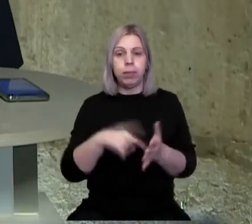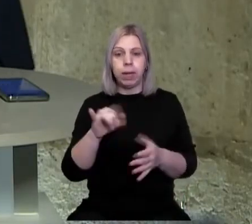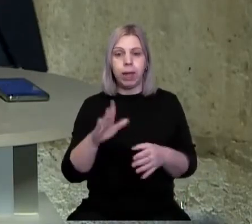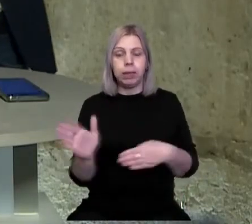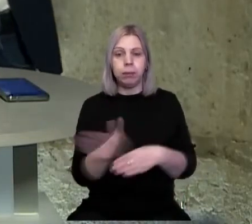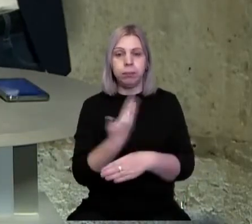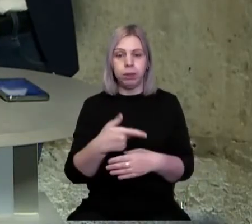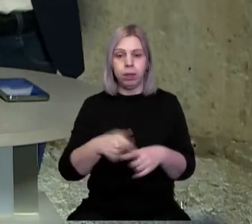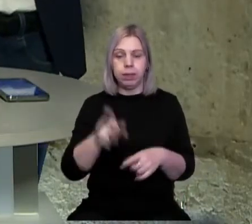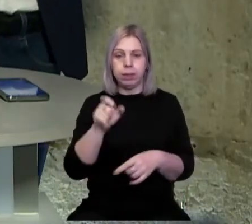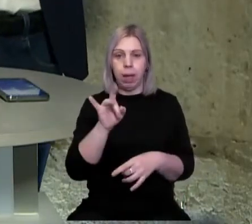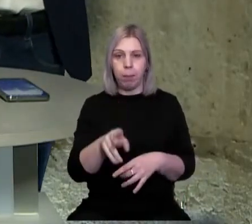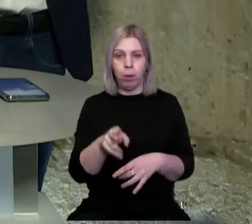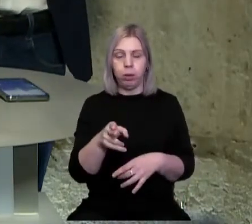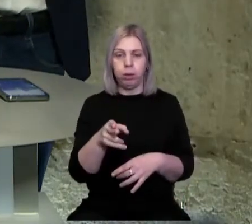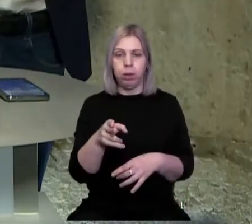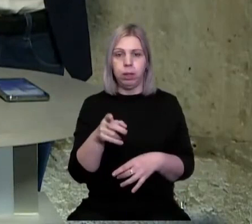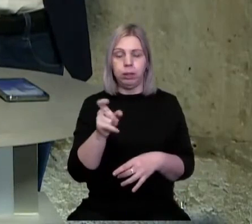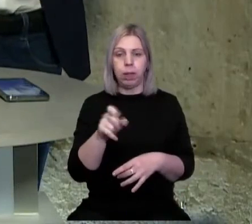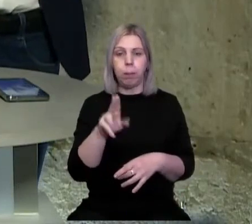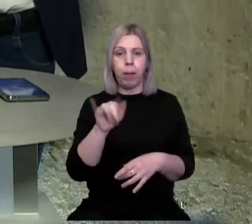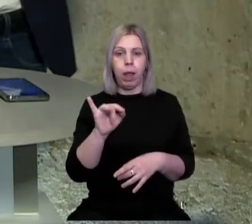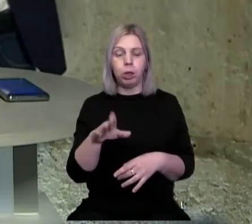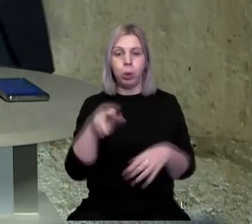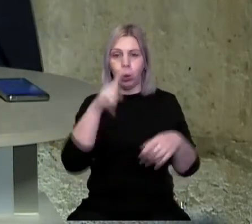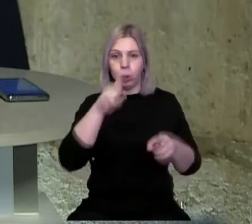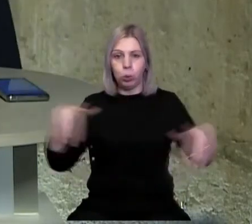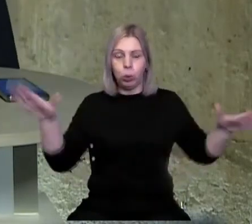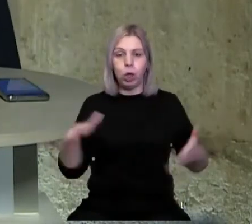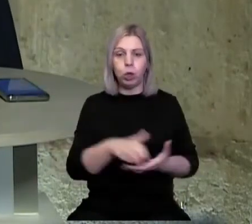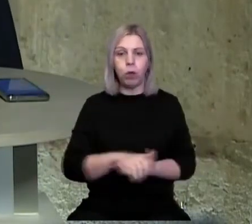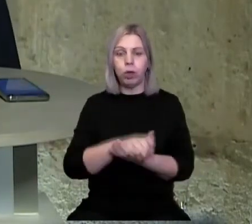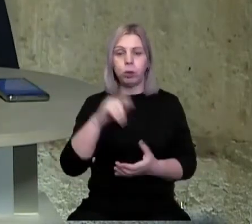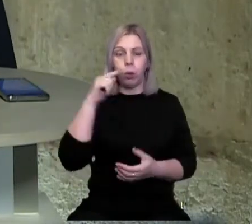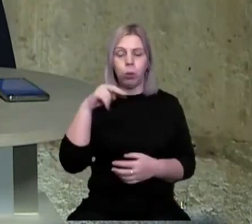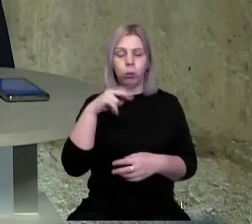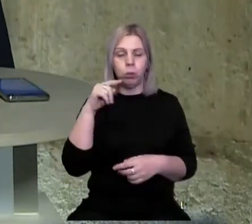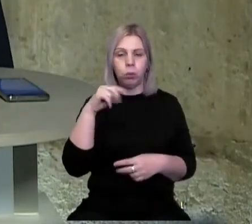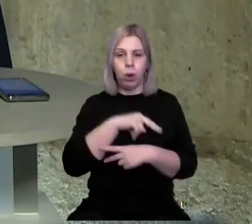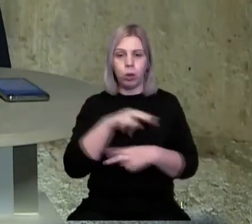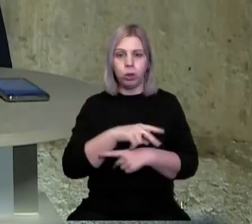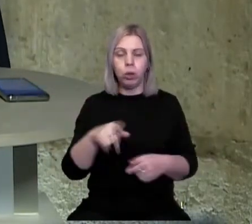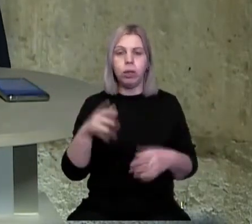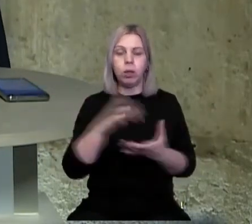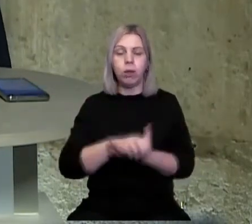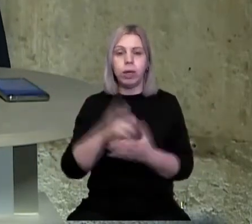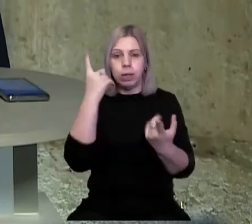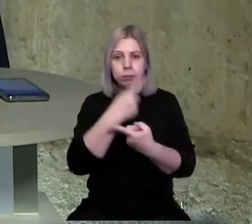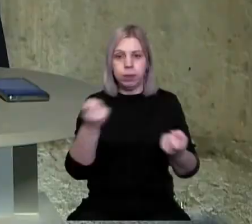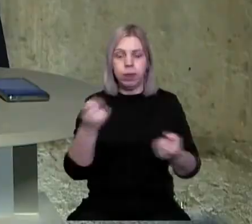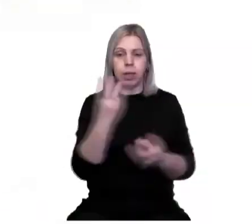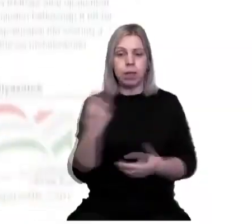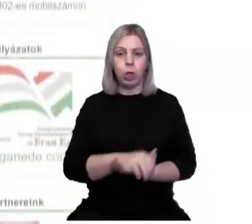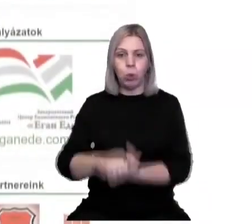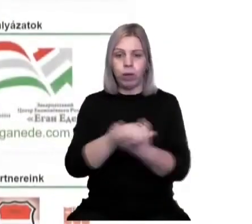демонтувати з постаменту замку Паланок Турула і у Товаристві угорської культури Закарпаття. Відповідну заяву оприлюднили на сайті